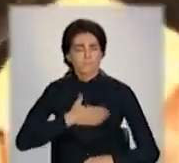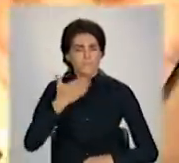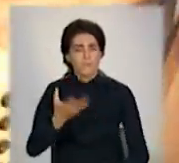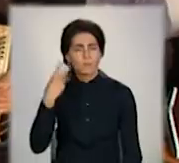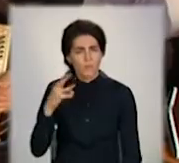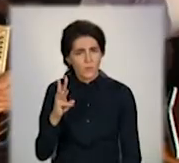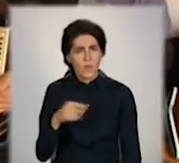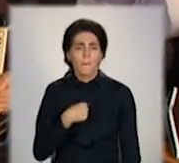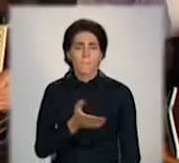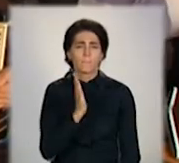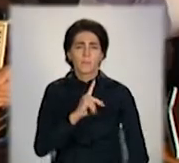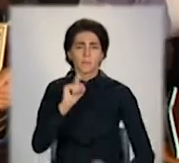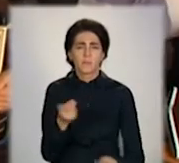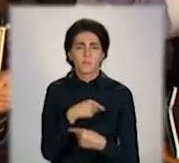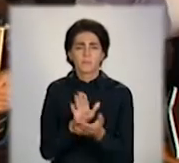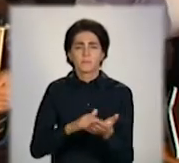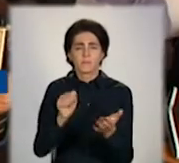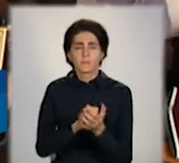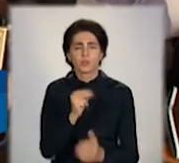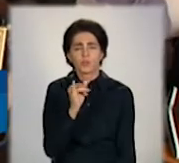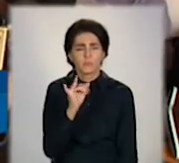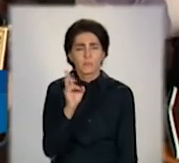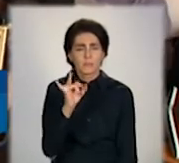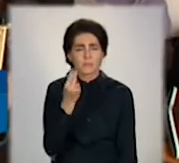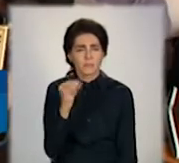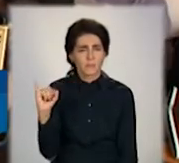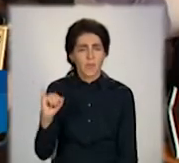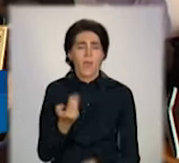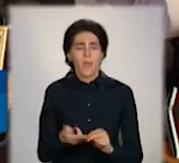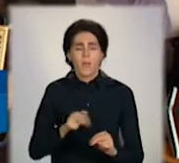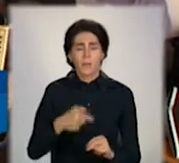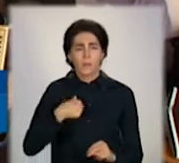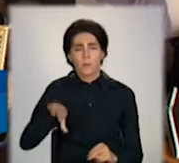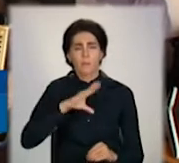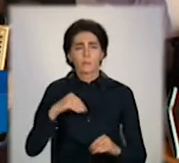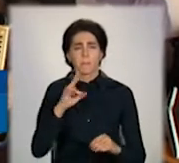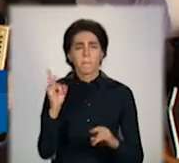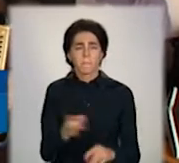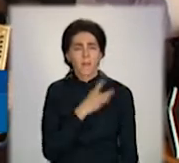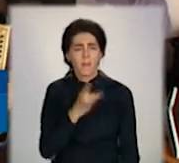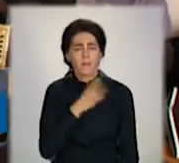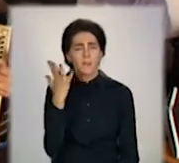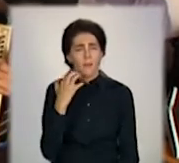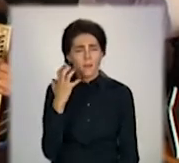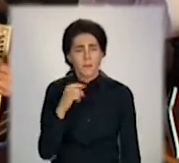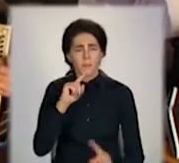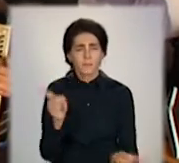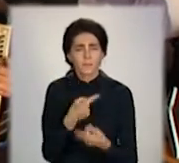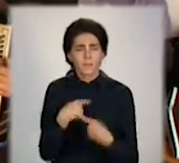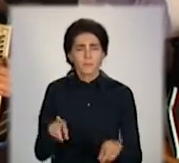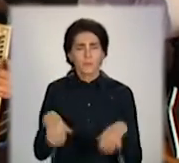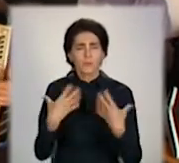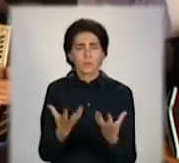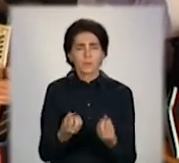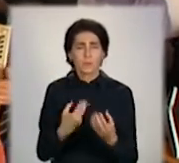Будемо виконувати мочебреці українську народну пісню, будемо піти білий яблуні. Будемо співати ми